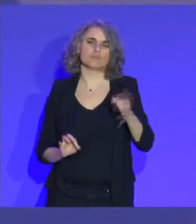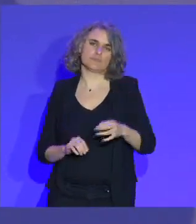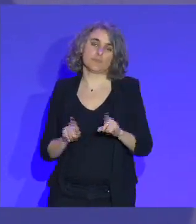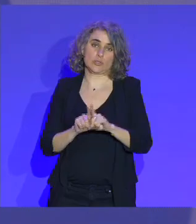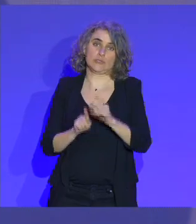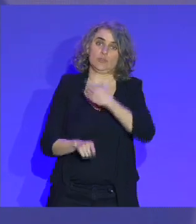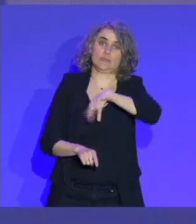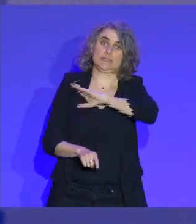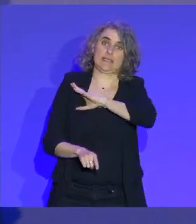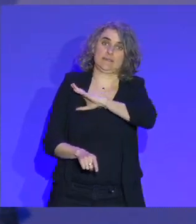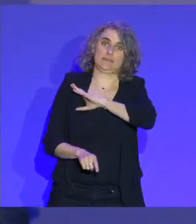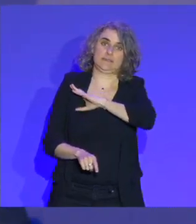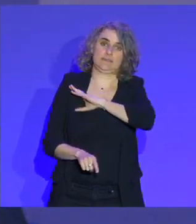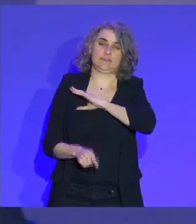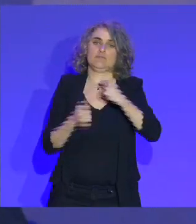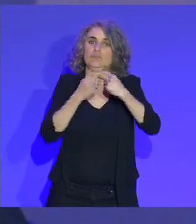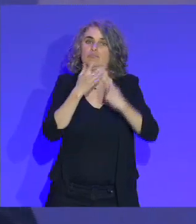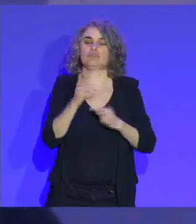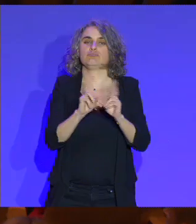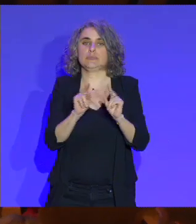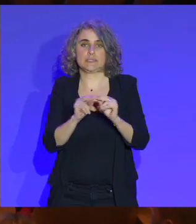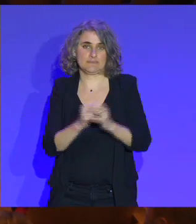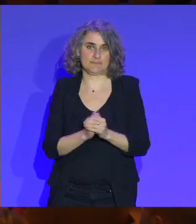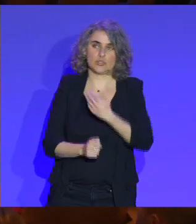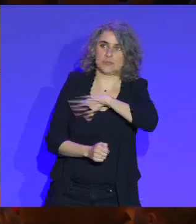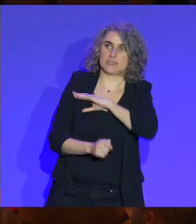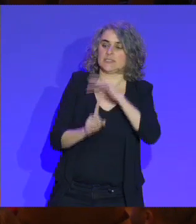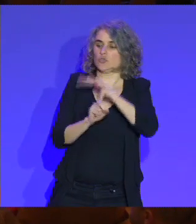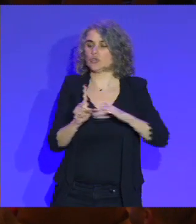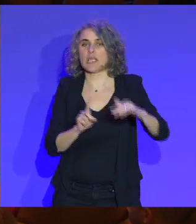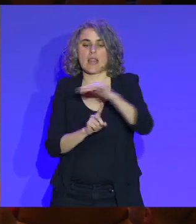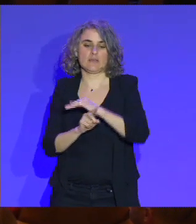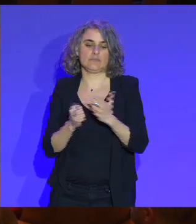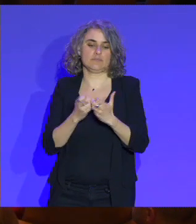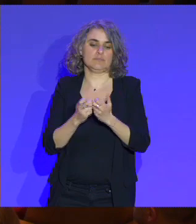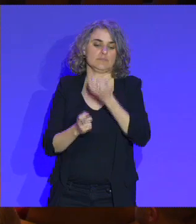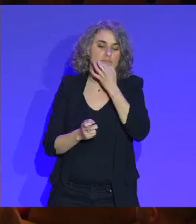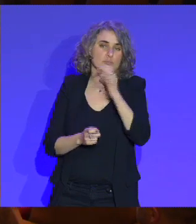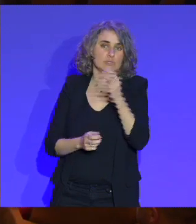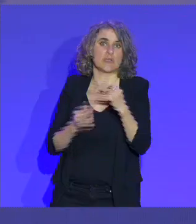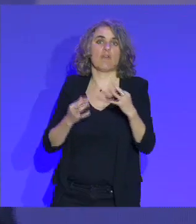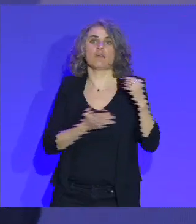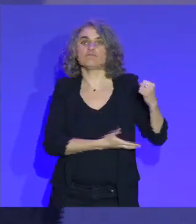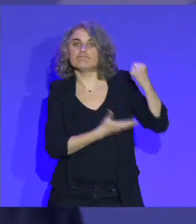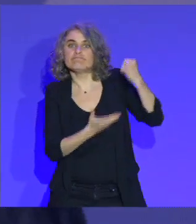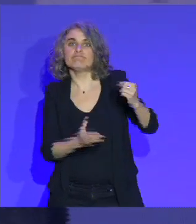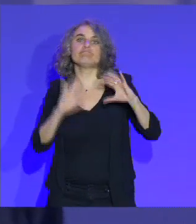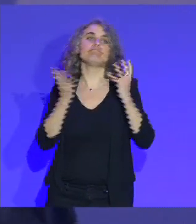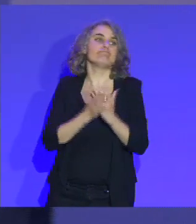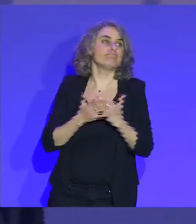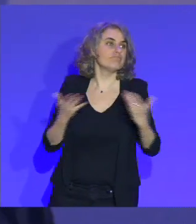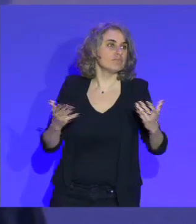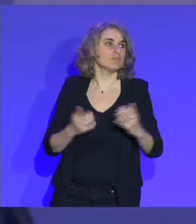les responsabilités que j'ai mentionnées, responsabilité sociale, on en a parlé sur la question de l'héritage ou du, je ne pas quoi,